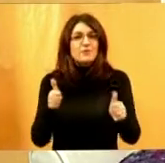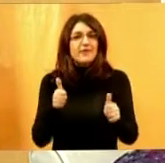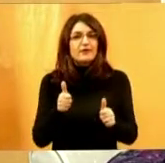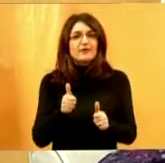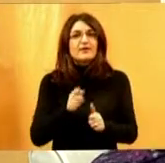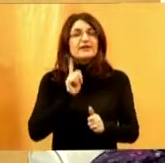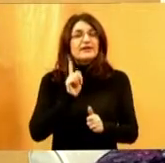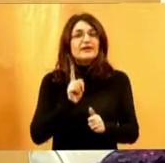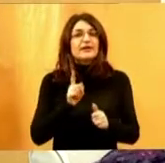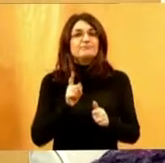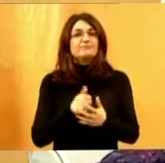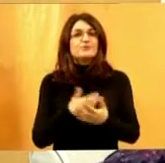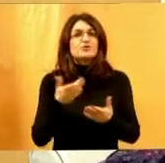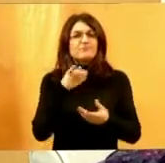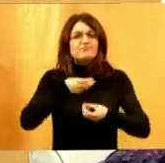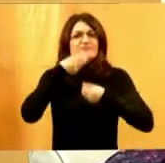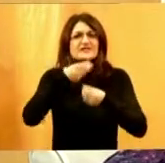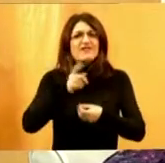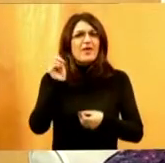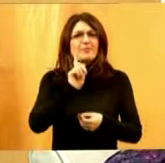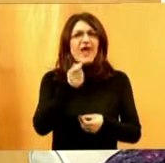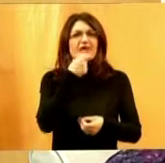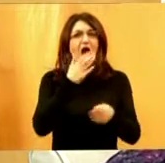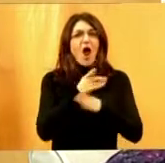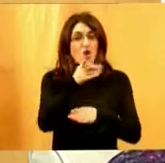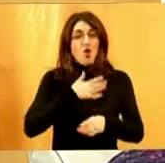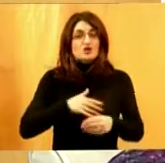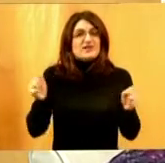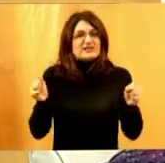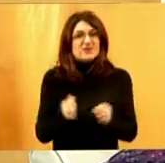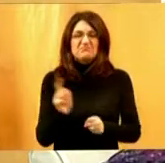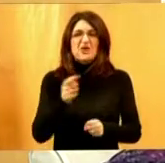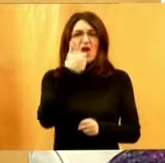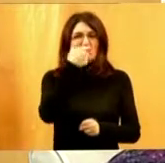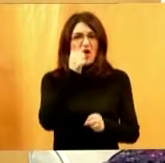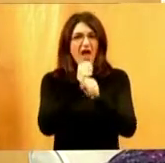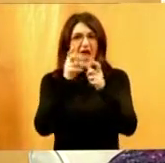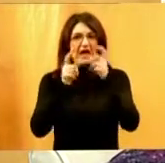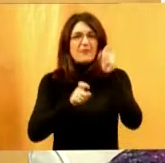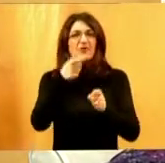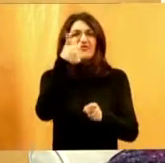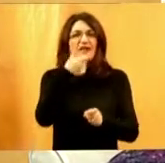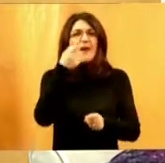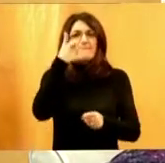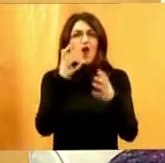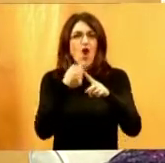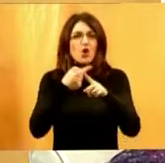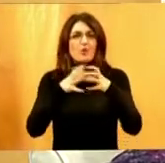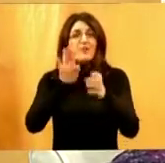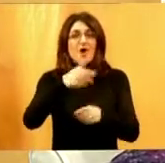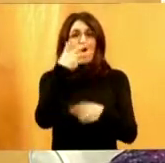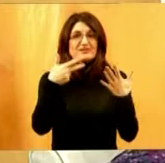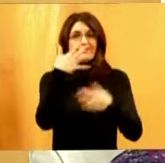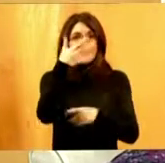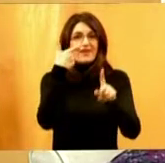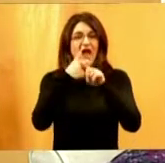čak i ovo što nam ga savjetuju ne jeste ako hoćemo smršaviti 100 grama krumpira, to je krumpir i pol, ima 85 kalorija,